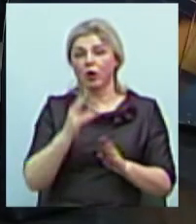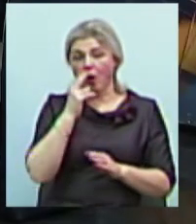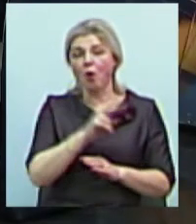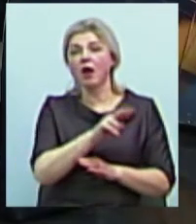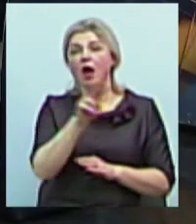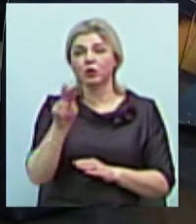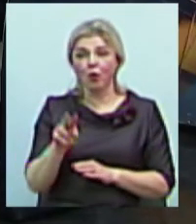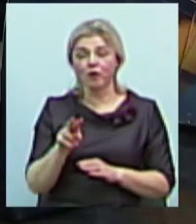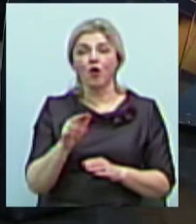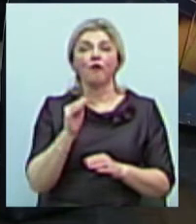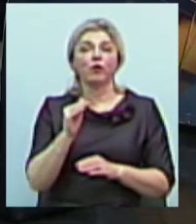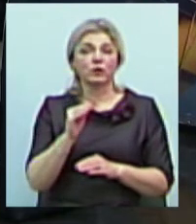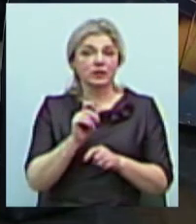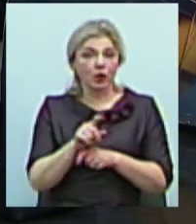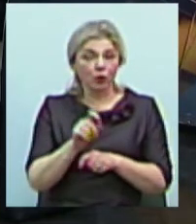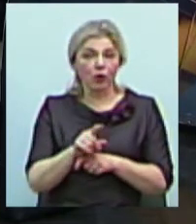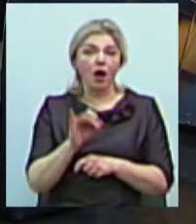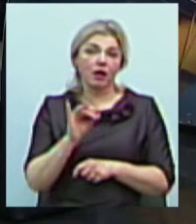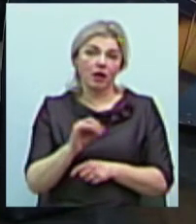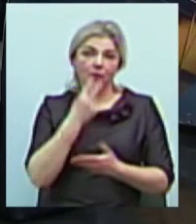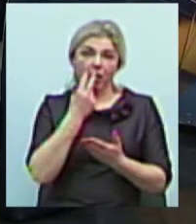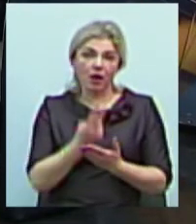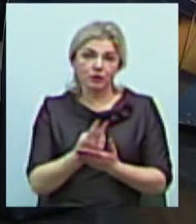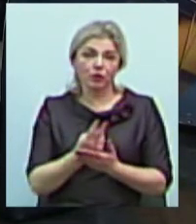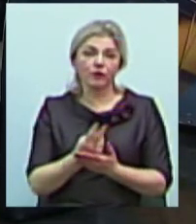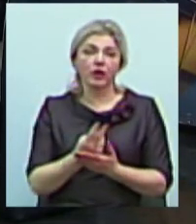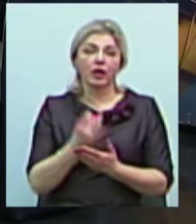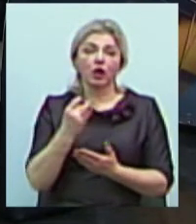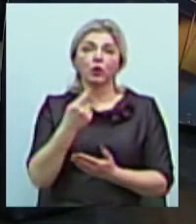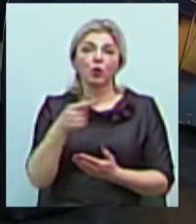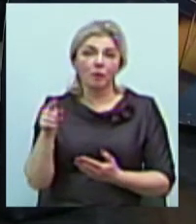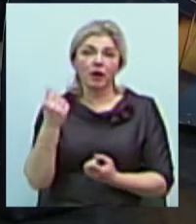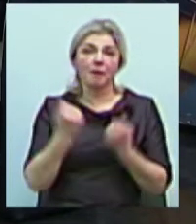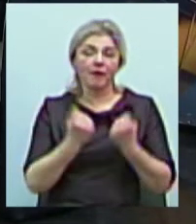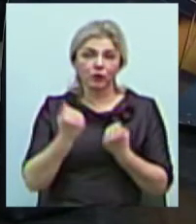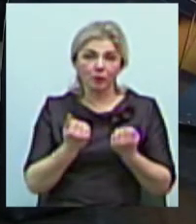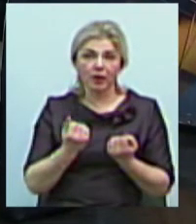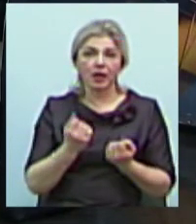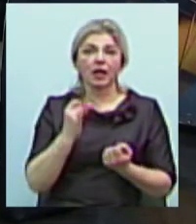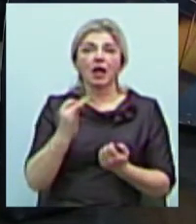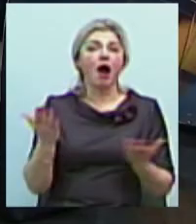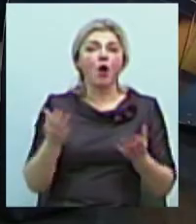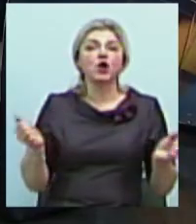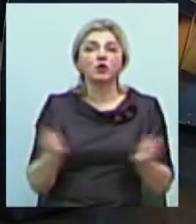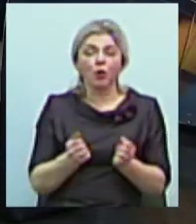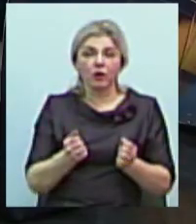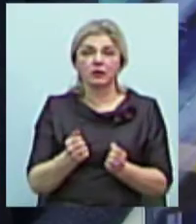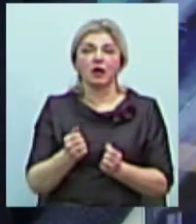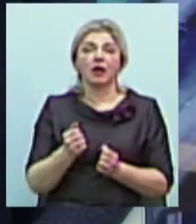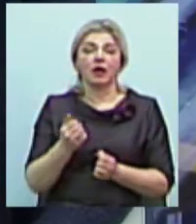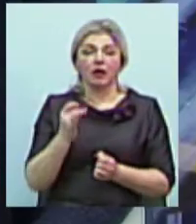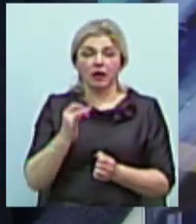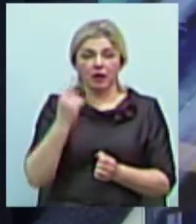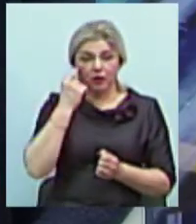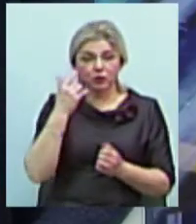функцію, а і показують і номери автомобілів на будь-якій швидкості, ну, на будь-якій